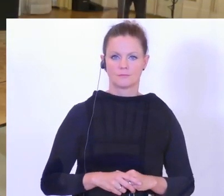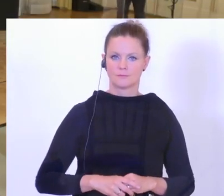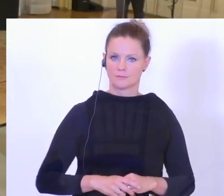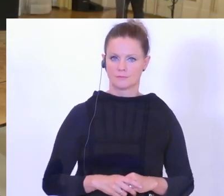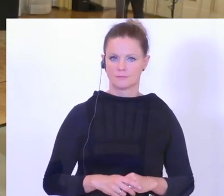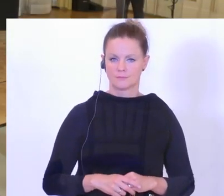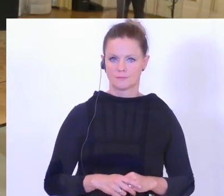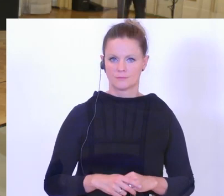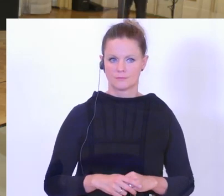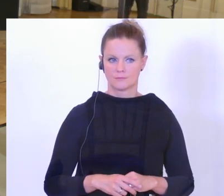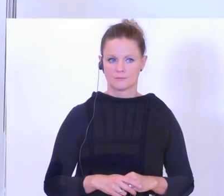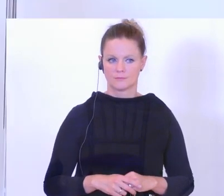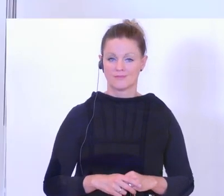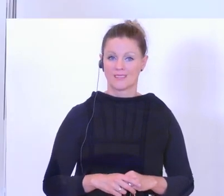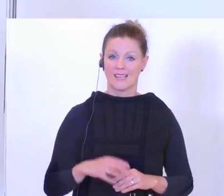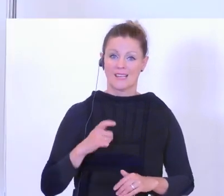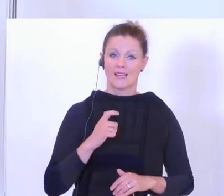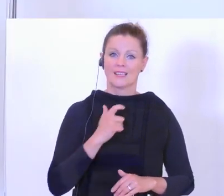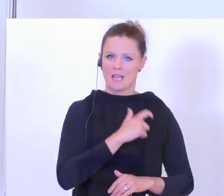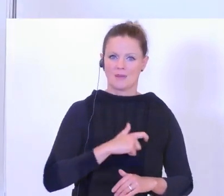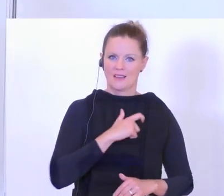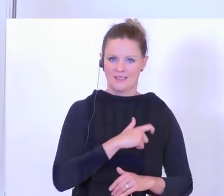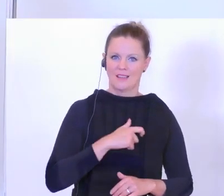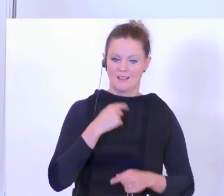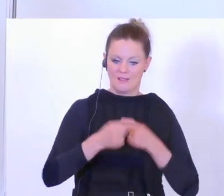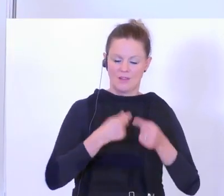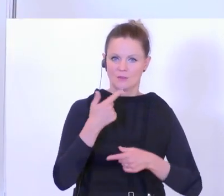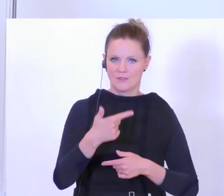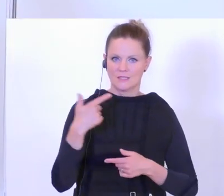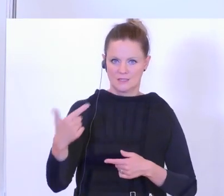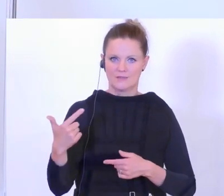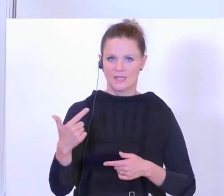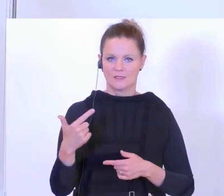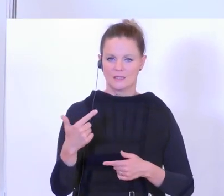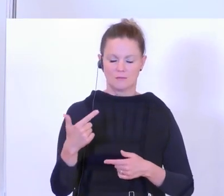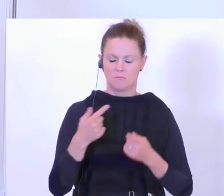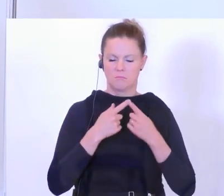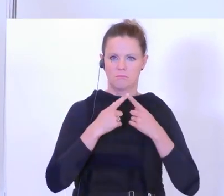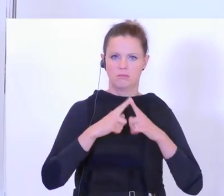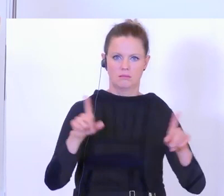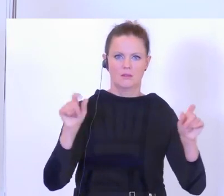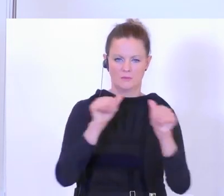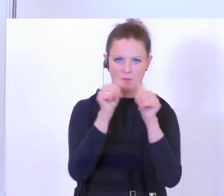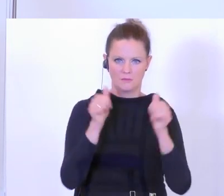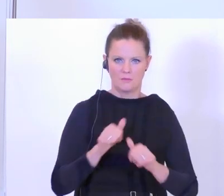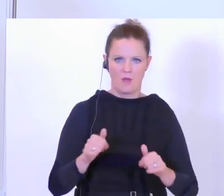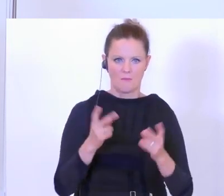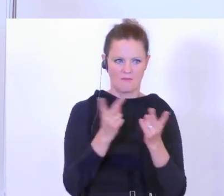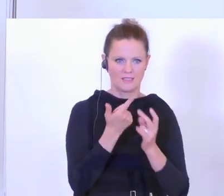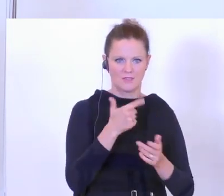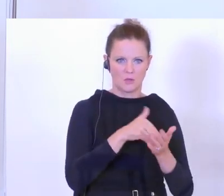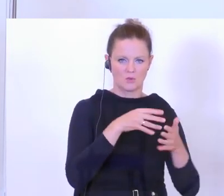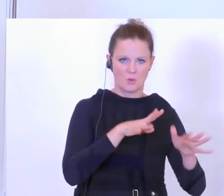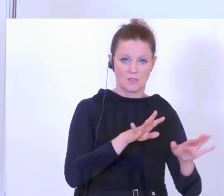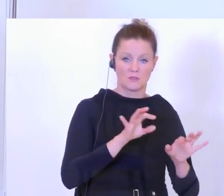Ja, also die Entwicklung der Kriminalität 2020 wird tatsächlich eine ganz andere Form haben, als sie 2019 sichtbar